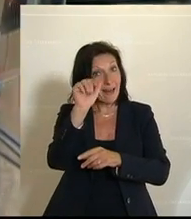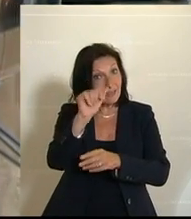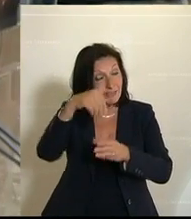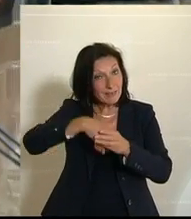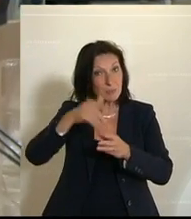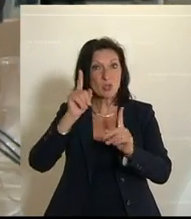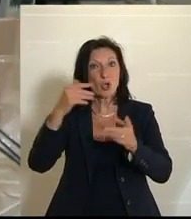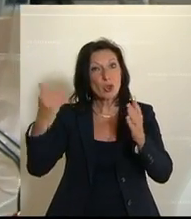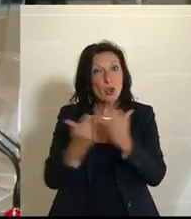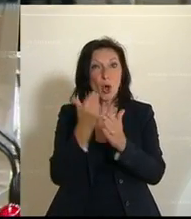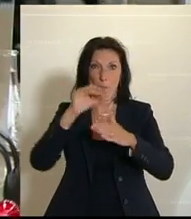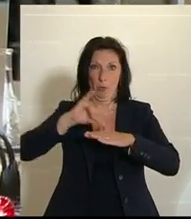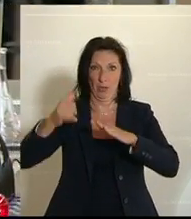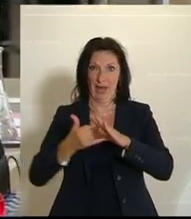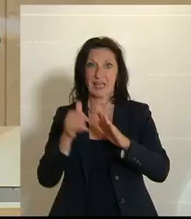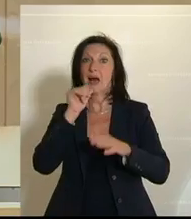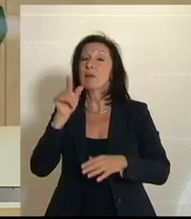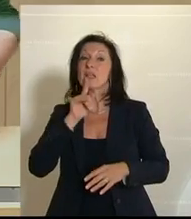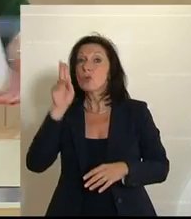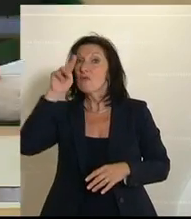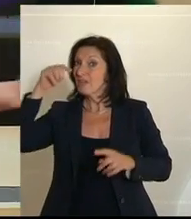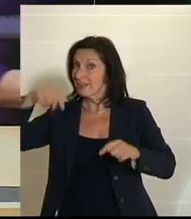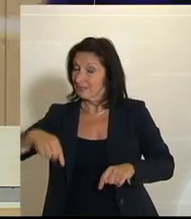zwar nicht nur hier in Wien, sondern auch vor Ort. Vielen Dank.